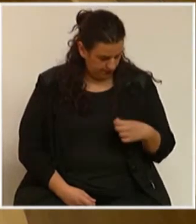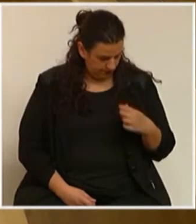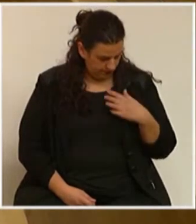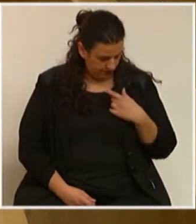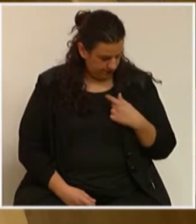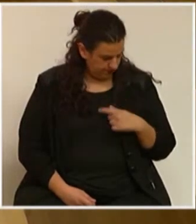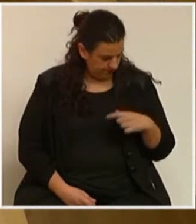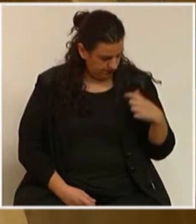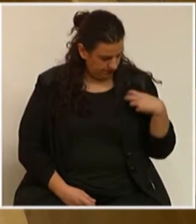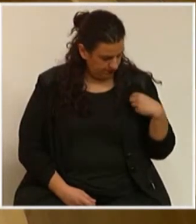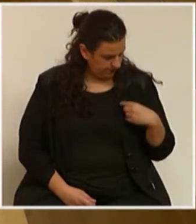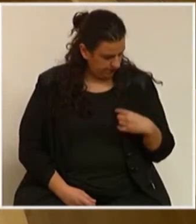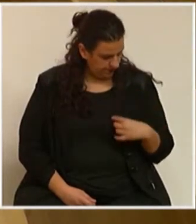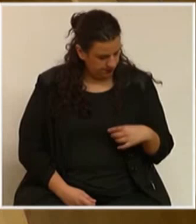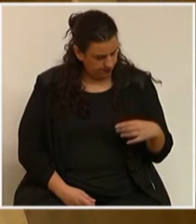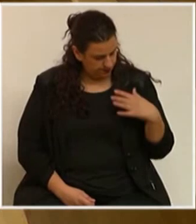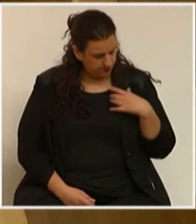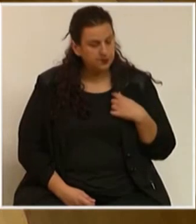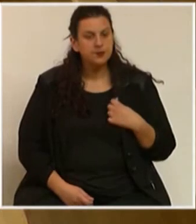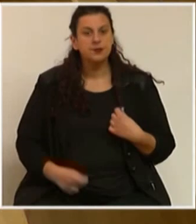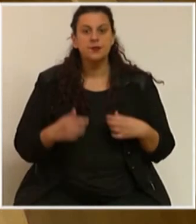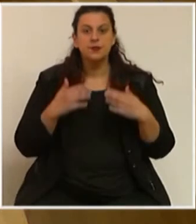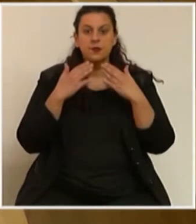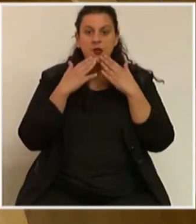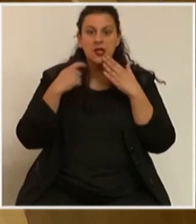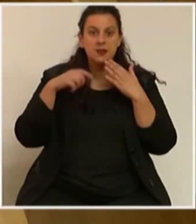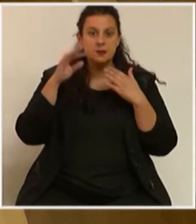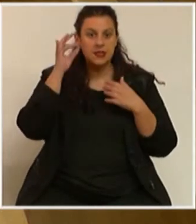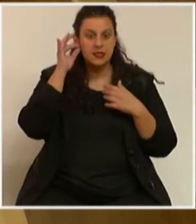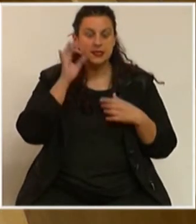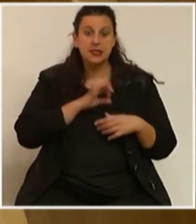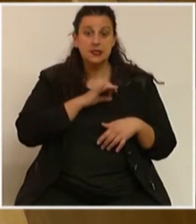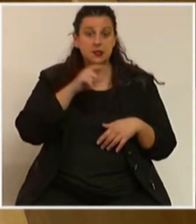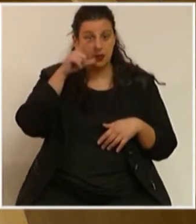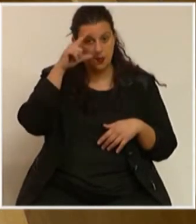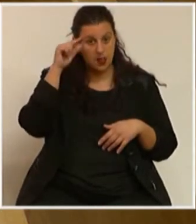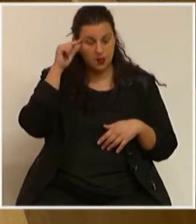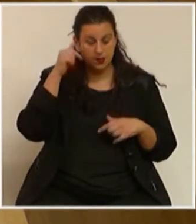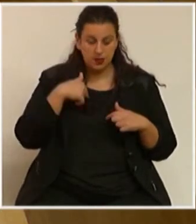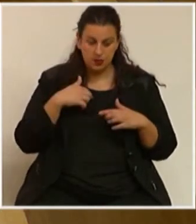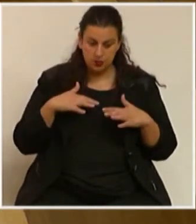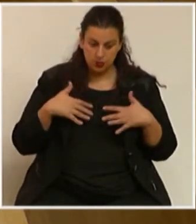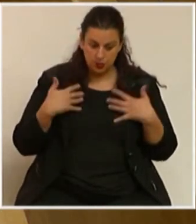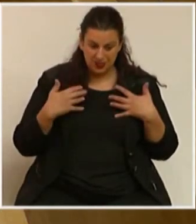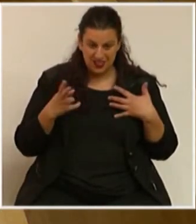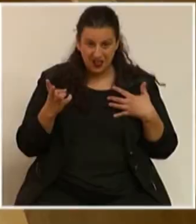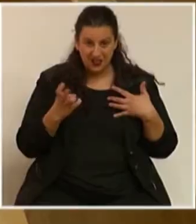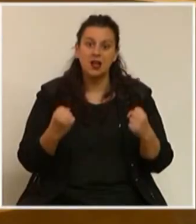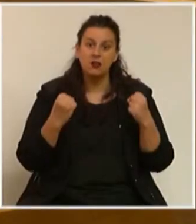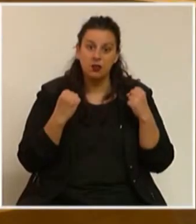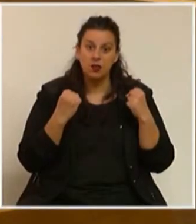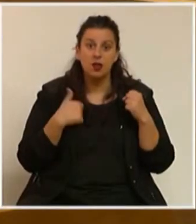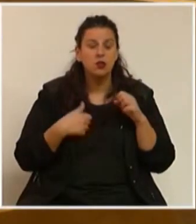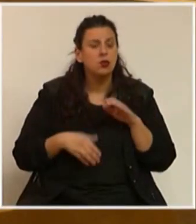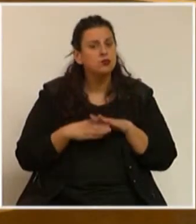temes que afecten la comunitat. Jo no em vull rendir. Mi ronda de oferta de diàlogo para reforzar lo que necesita la comunitat valenciana no vull